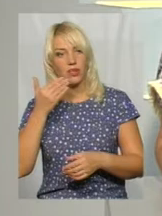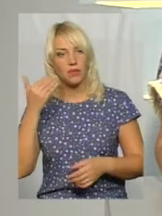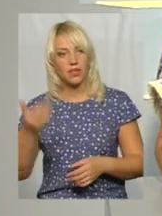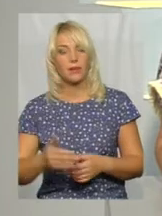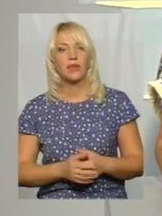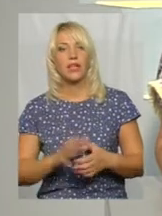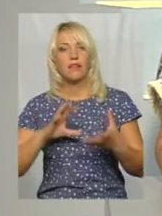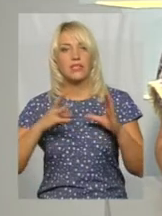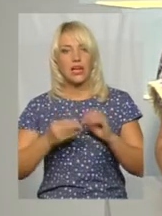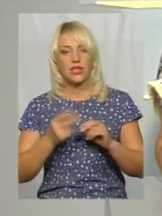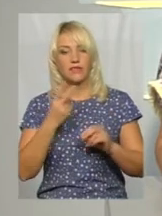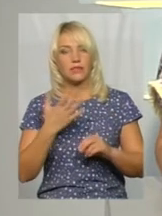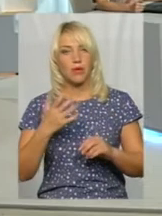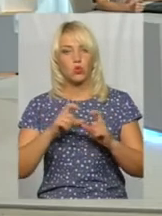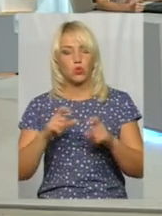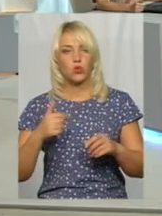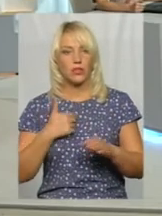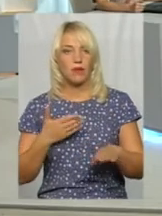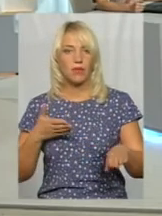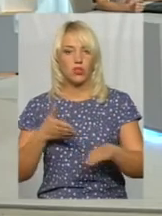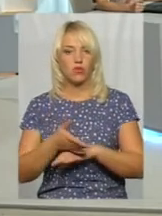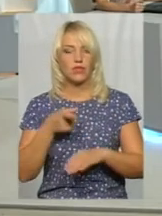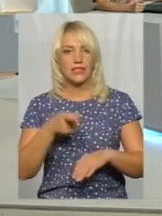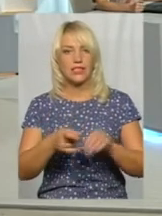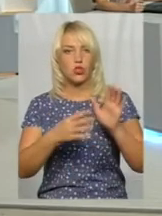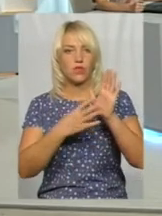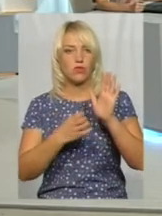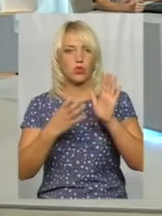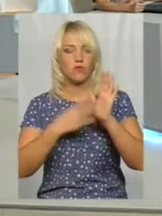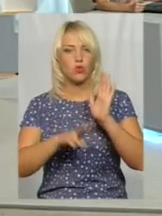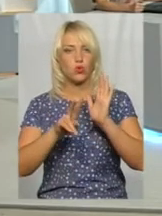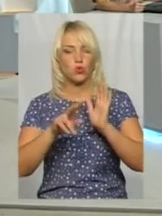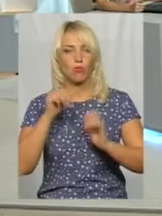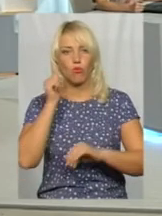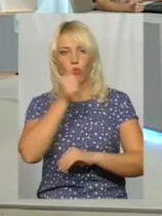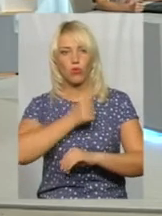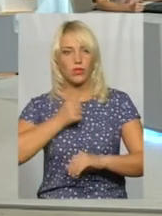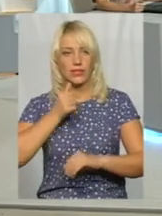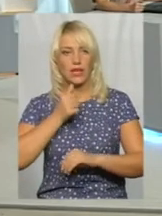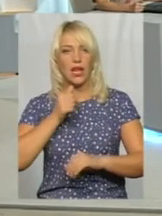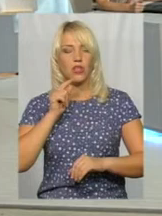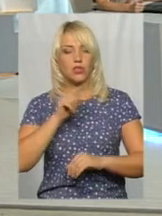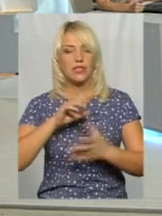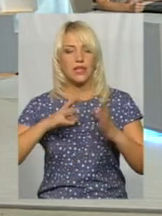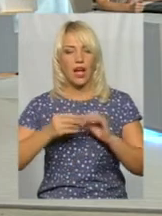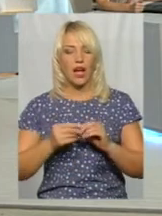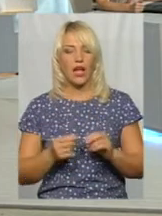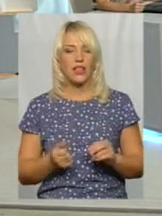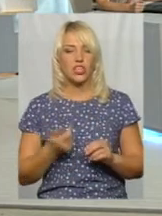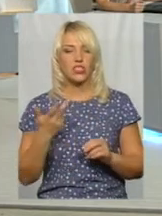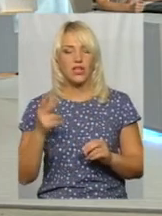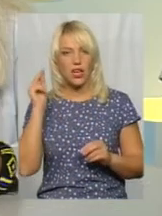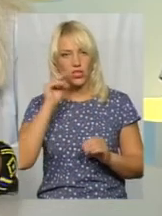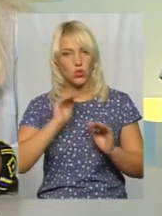Взагалі-то, в 25-ту школу я прийшов у 1992 році. Тоді загальна чисельність учнів в ній